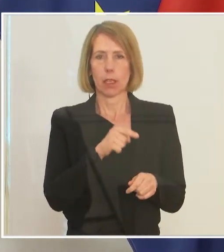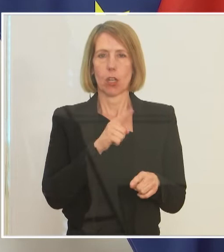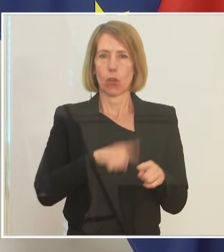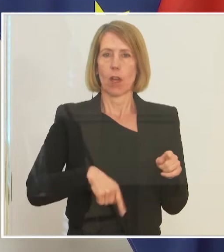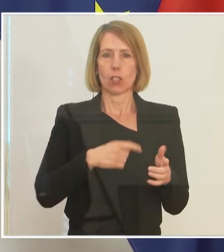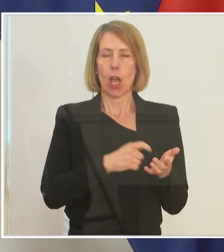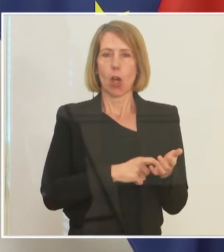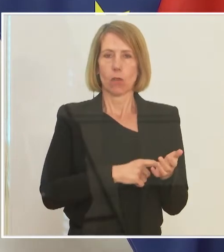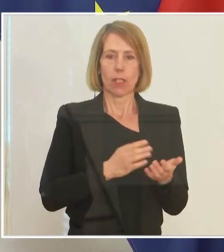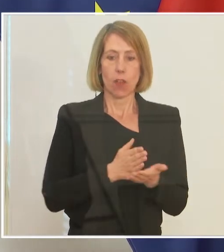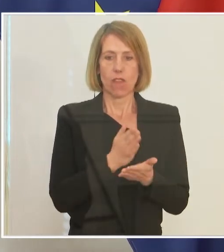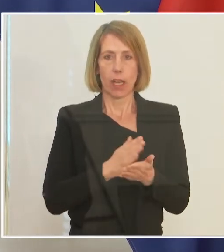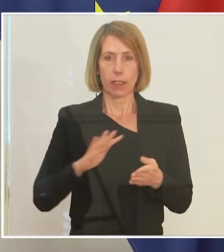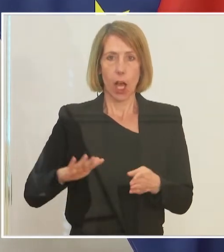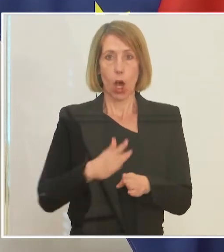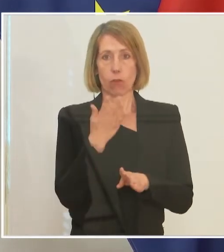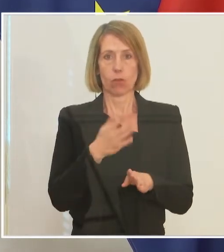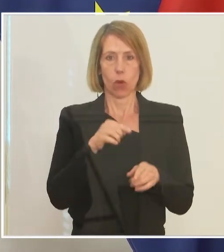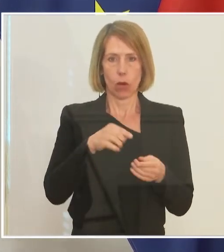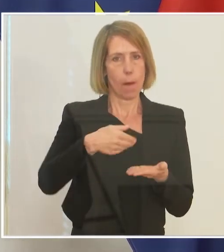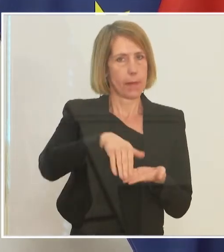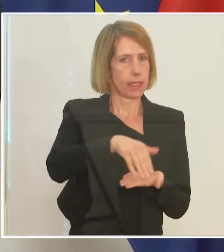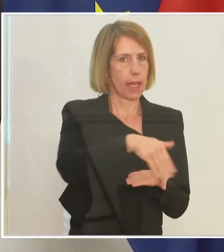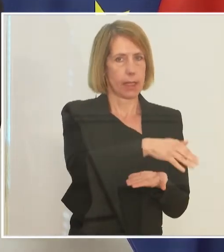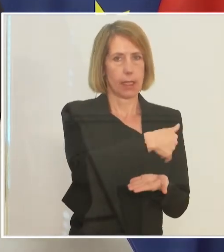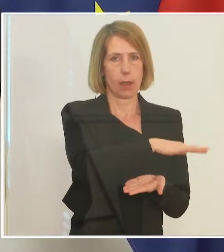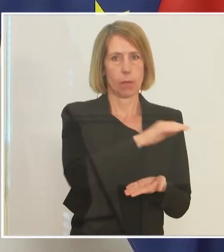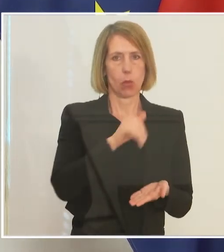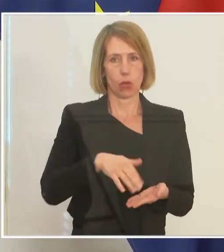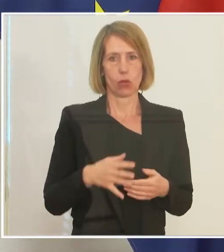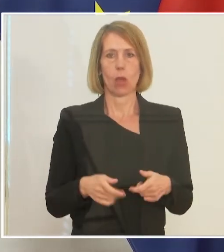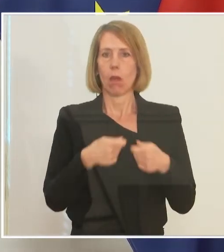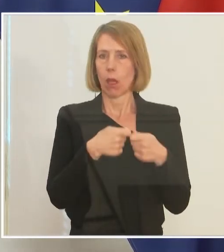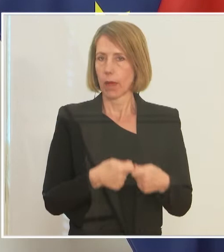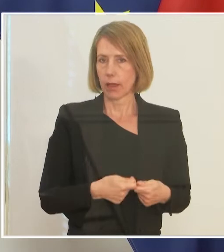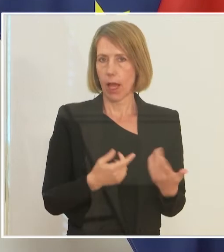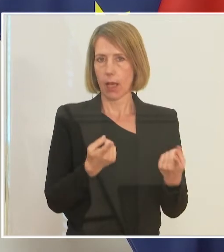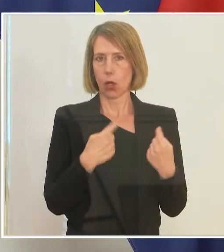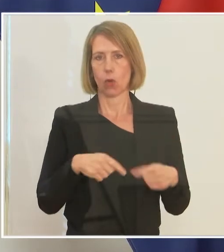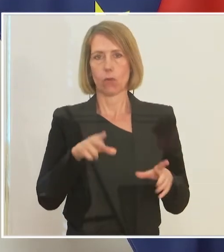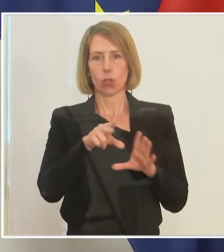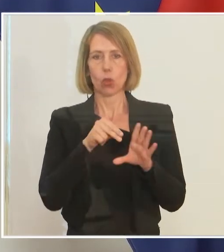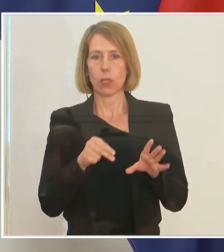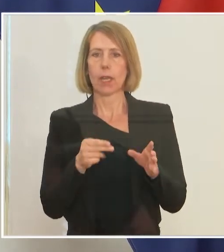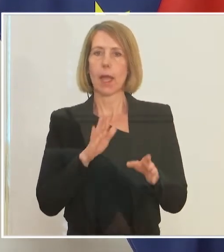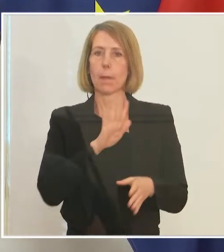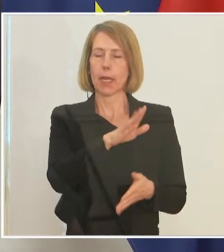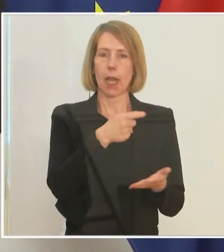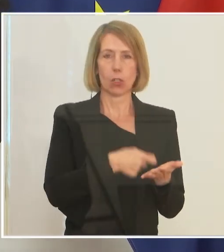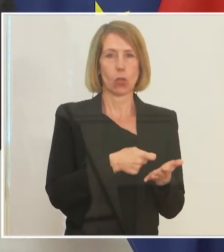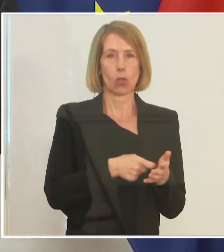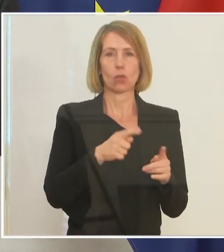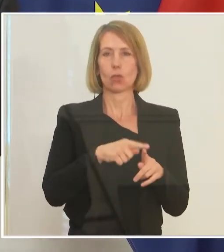Aufschwung wären, beseitigt mit Beteiligungen der Unternehmern an den Kosten, aber auch der